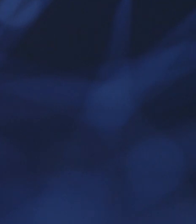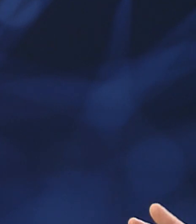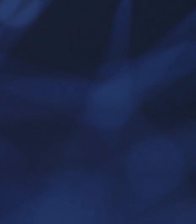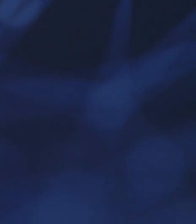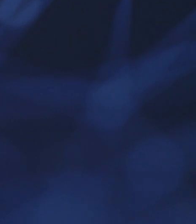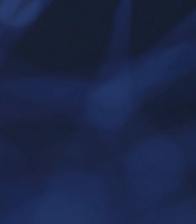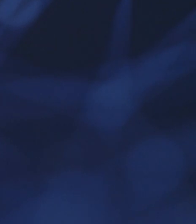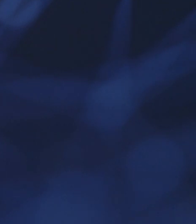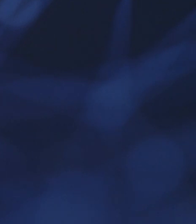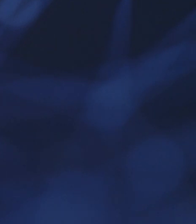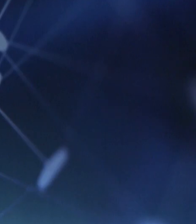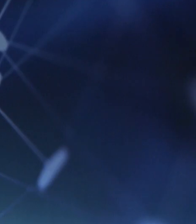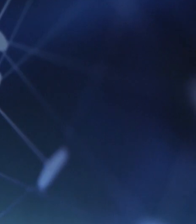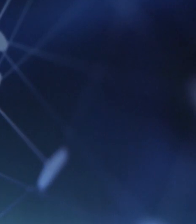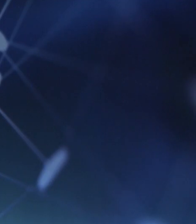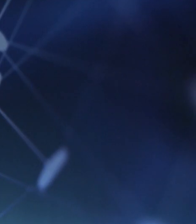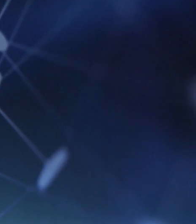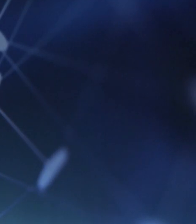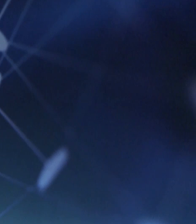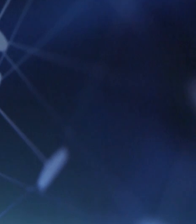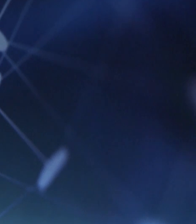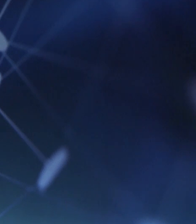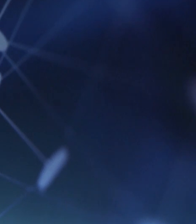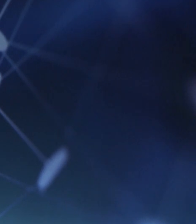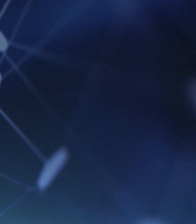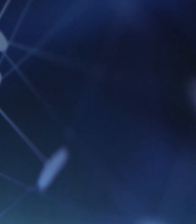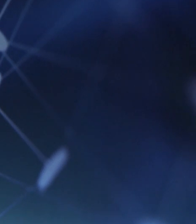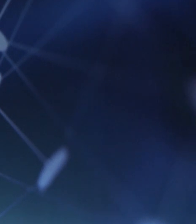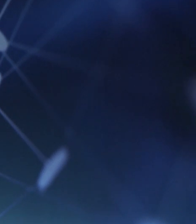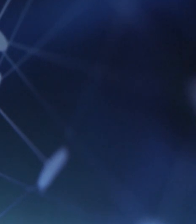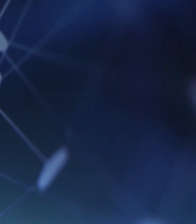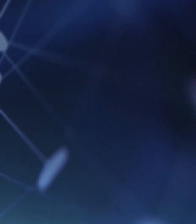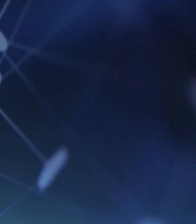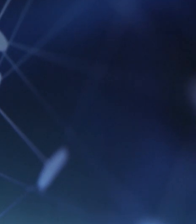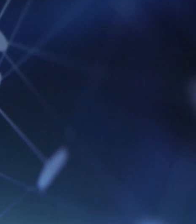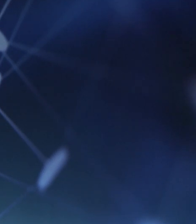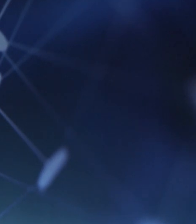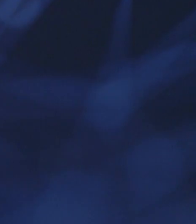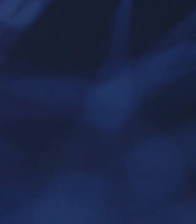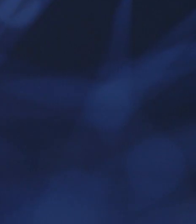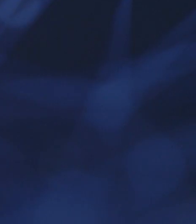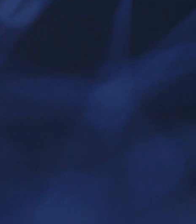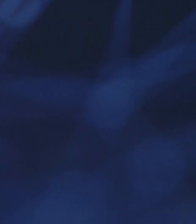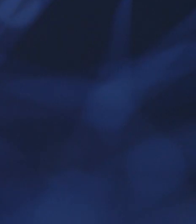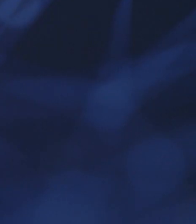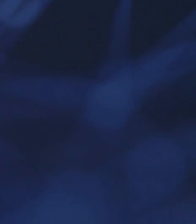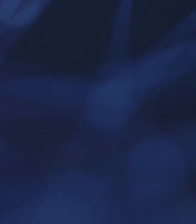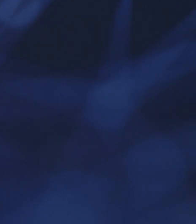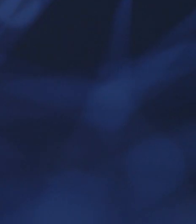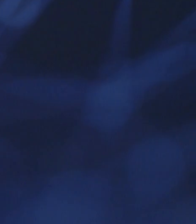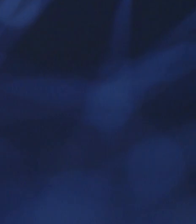-14 години без електроенергії. Намагаємося не якомога швидше приступити до